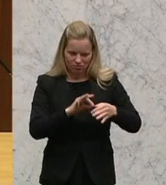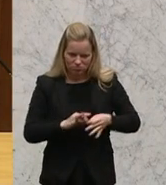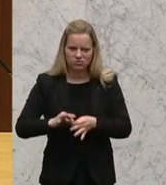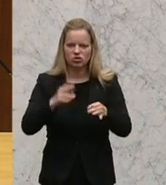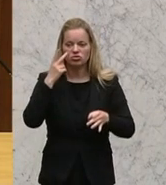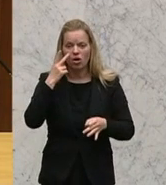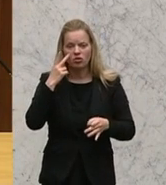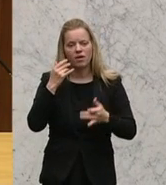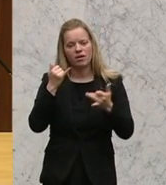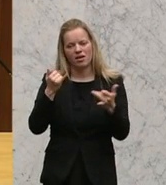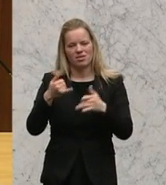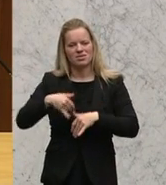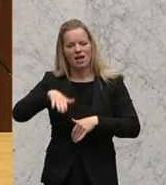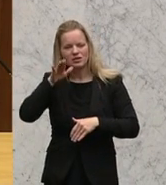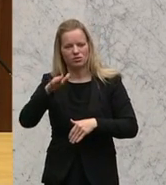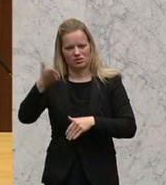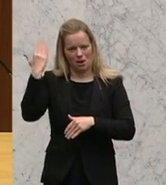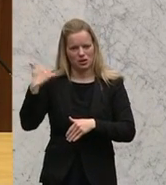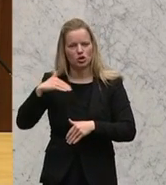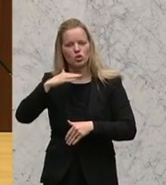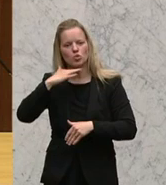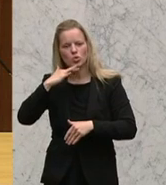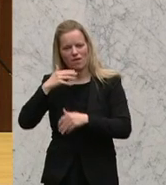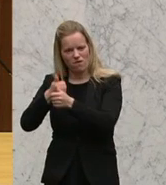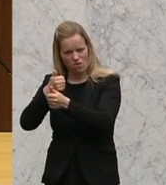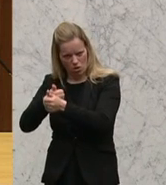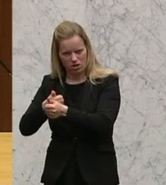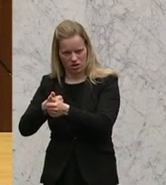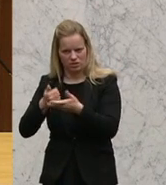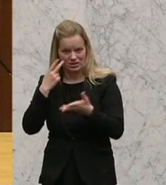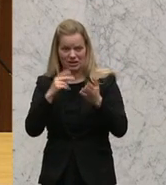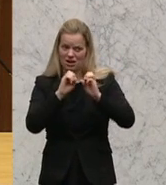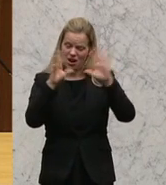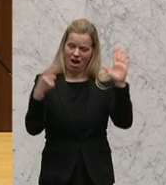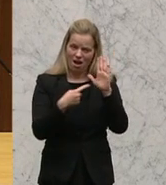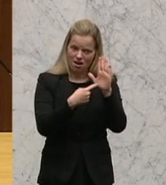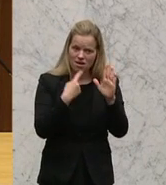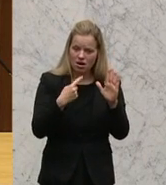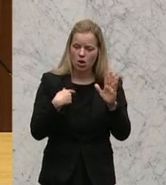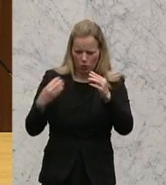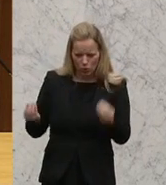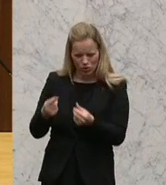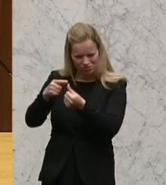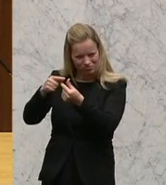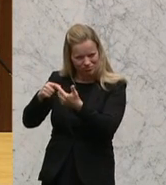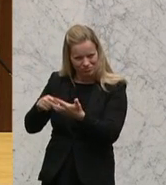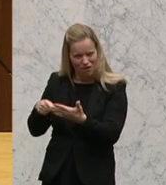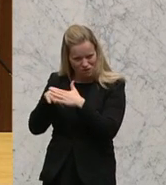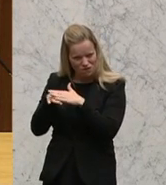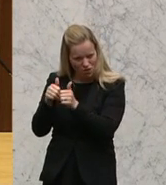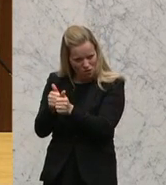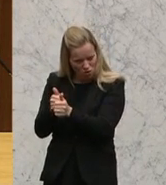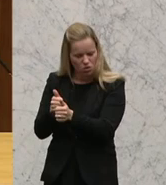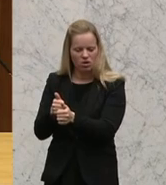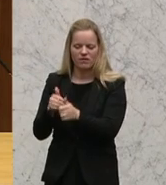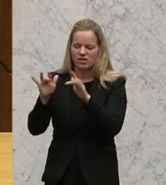Europa auf die von den Nationalsozialisten verfolgten Juden. Und hat klargestellt, dass jeder Mensch, aus den eben genannten Gründen auch die Möglichkeit hat, wenn